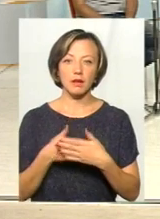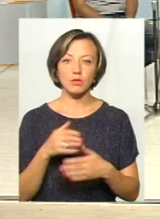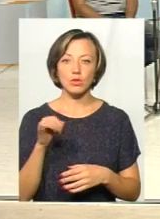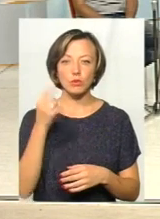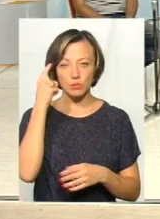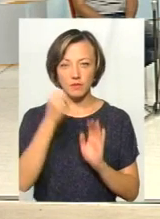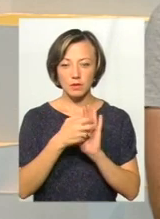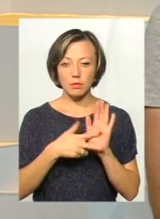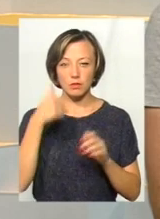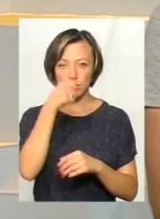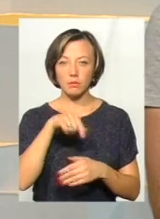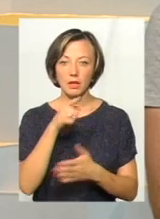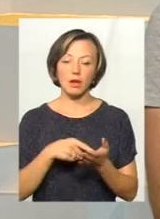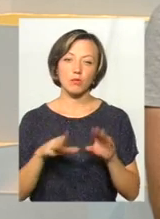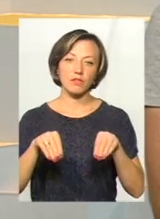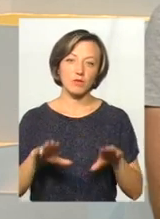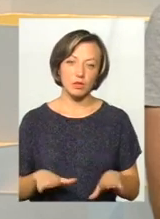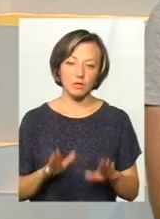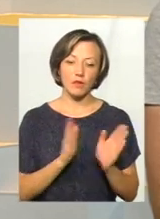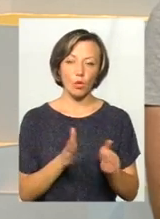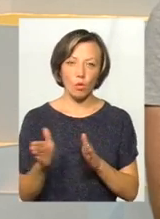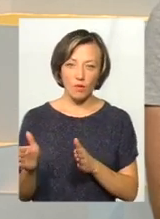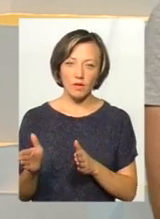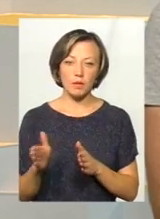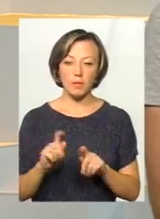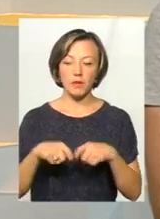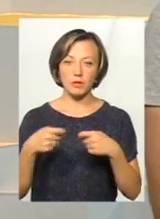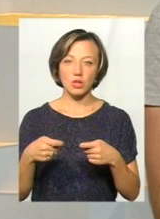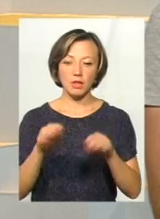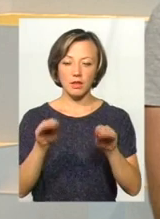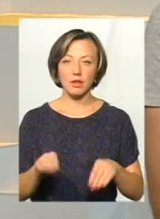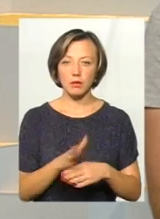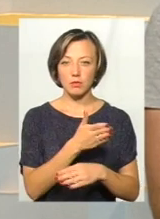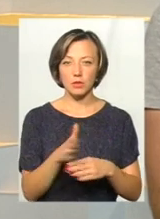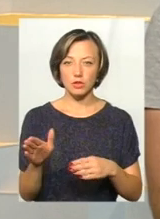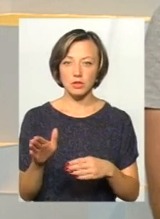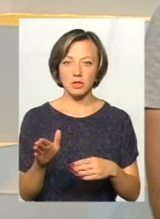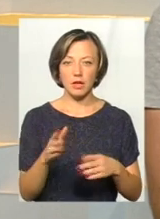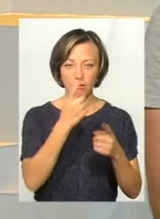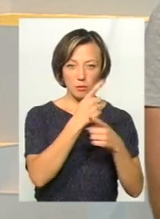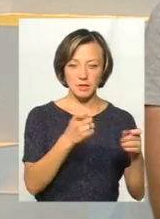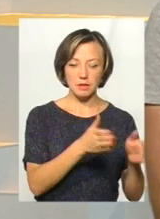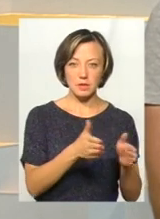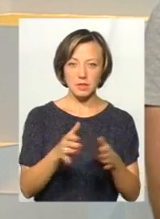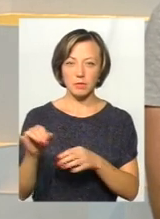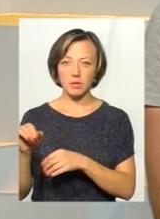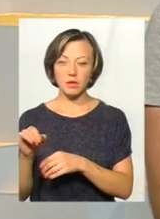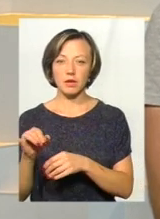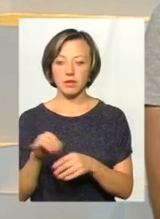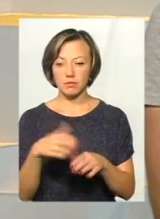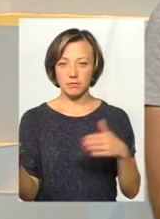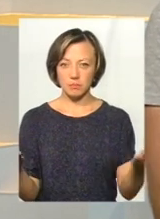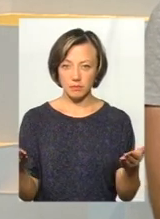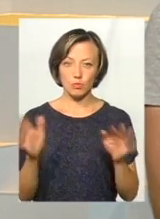думаю, що в 2018 році це питання буде вирішено, воно буде врегульоване. Передача даних між інформаційними системами також буде